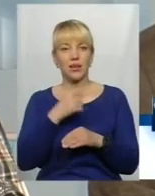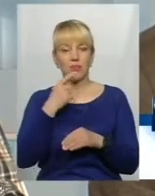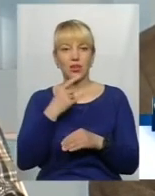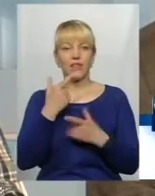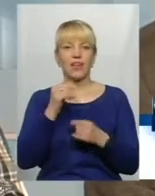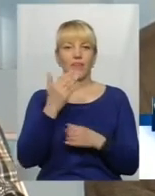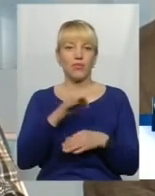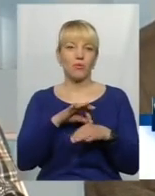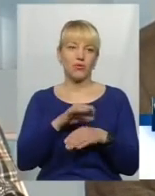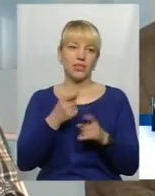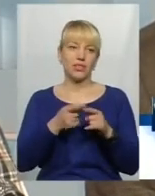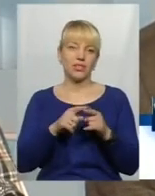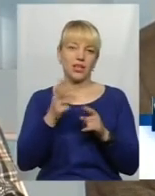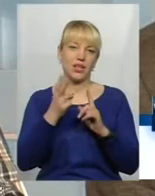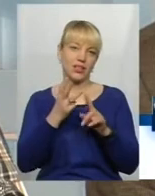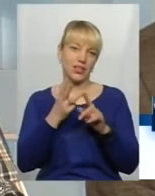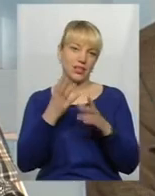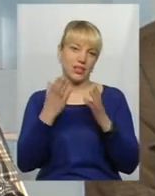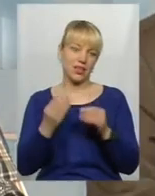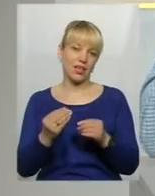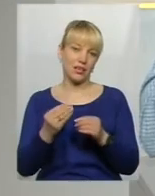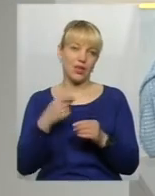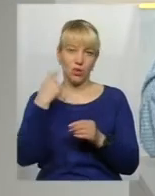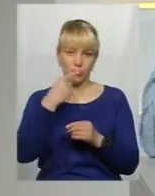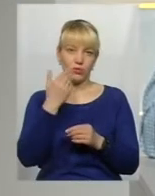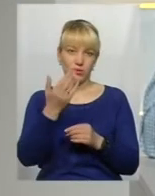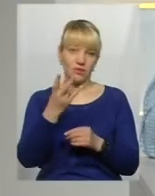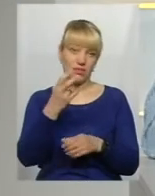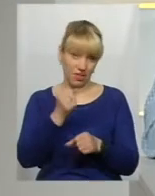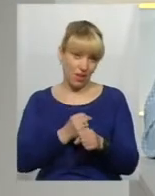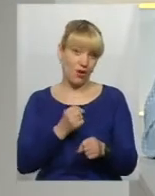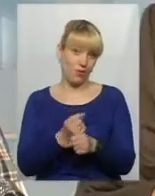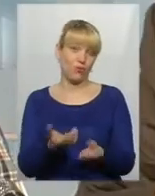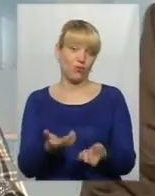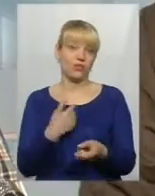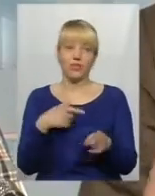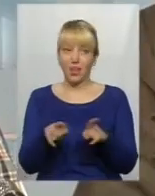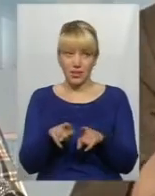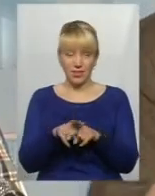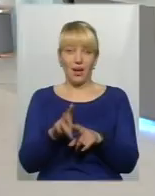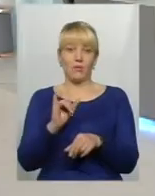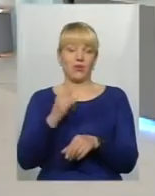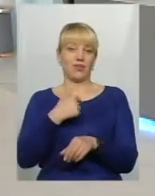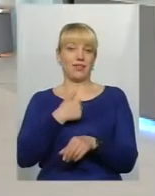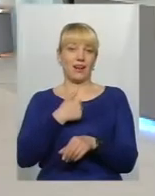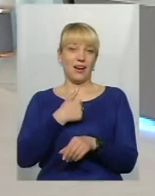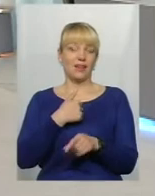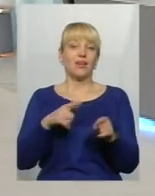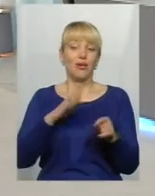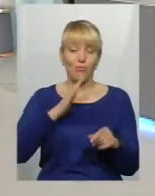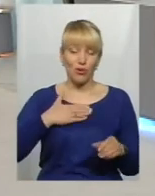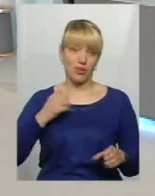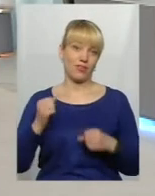проведете цей третій день вихідний? Особисто ви? Так само і я, і так само багато хто, і мої